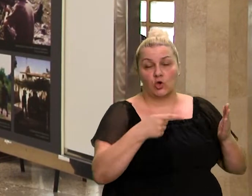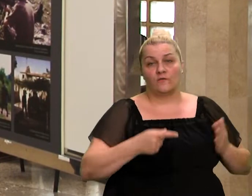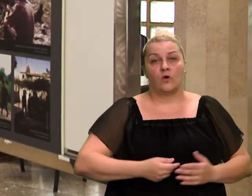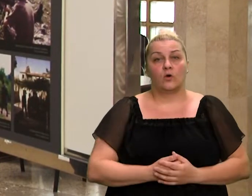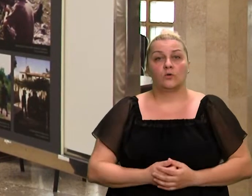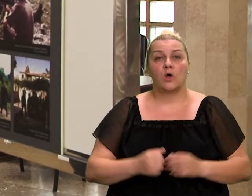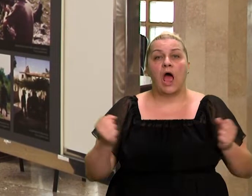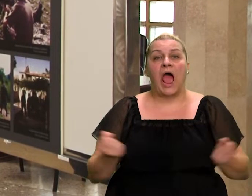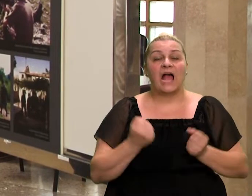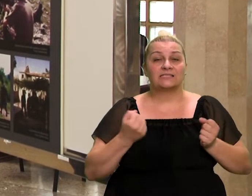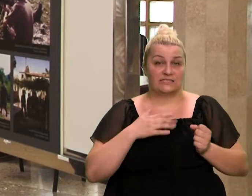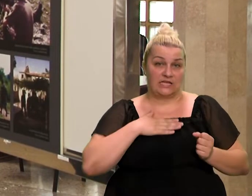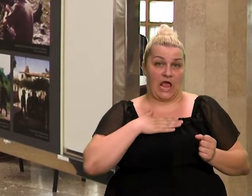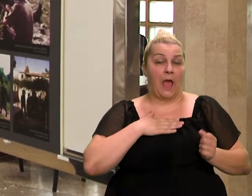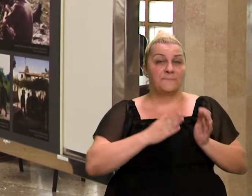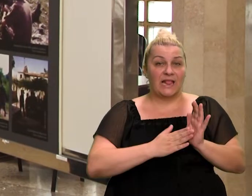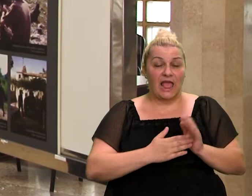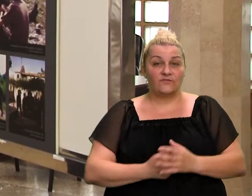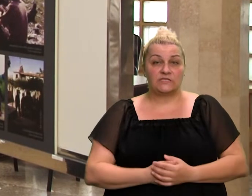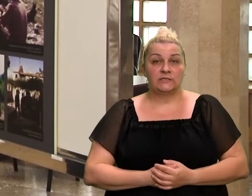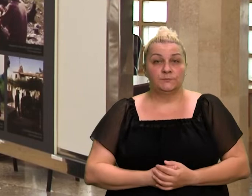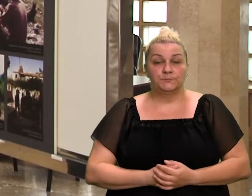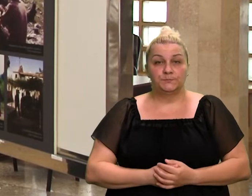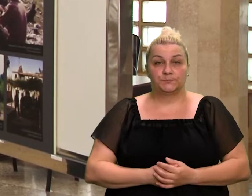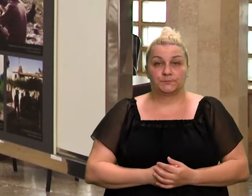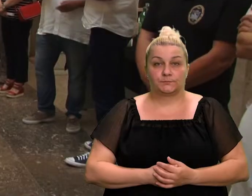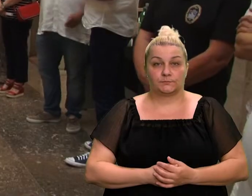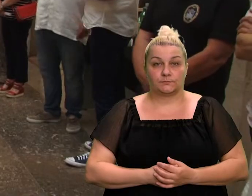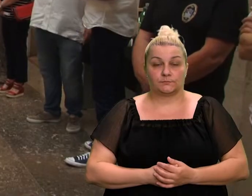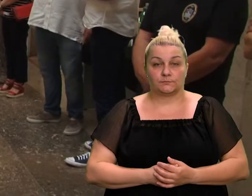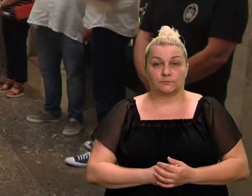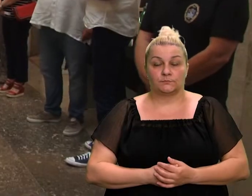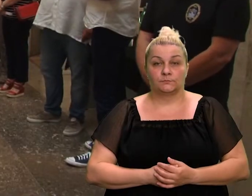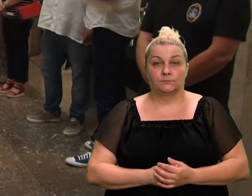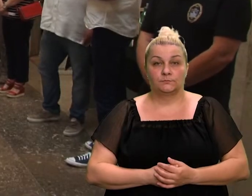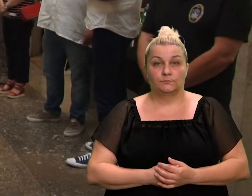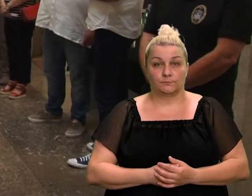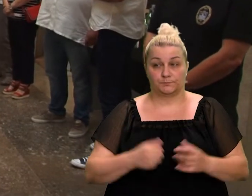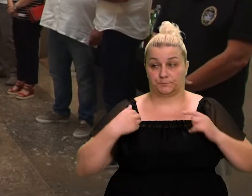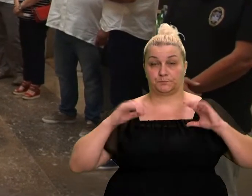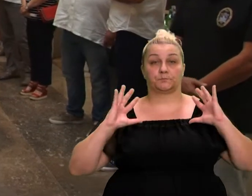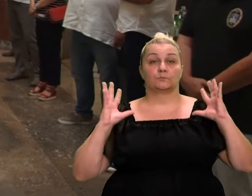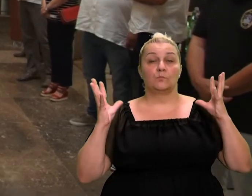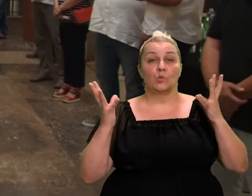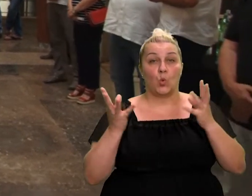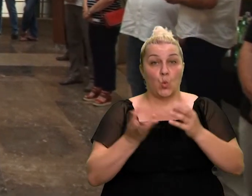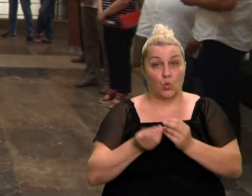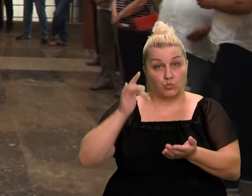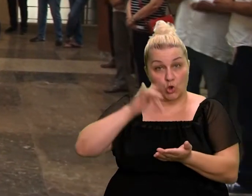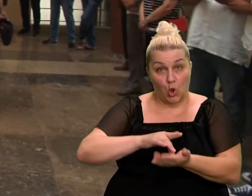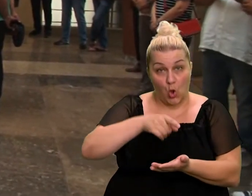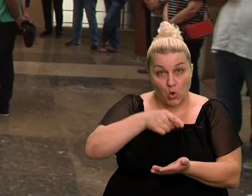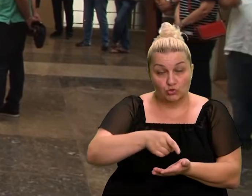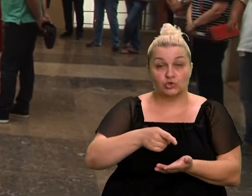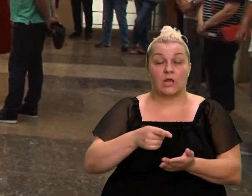medijski, izloži akcija Miljevci. Sve ukupno smo se našli tu, izvijeli smo svoja